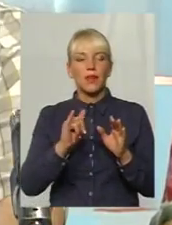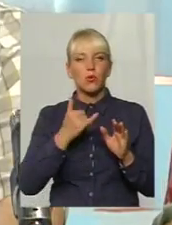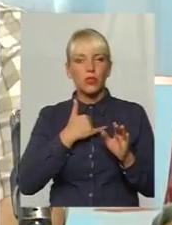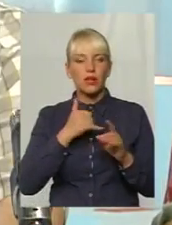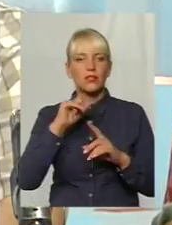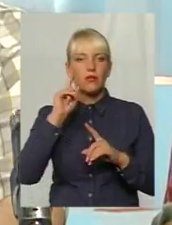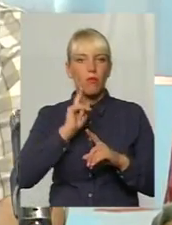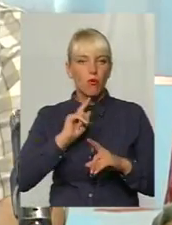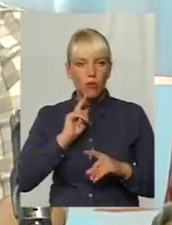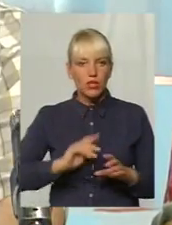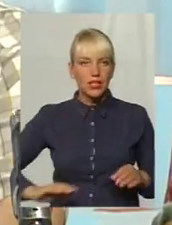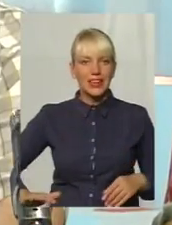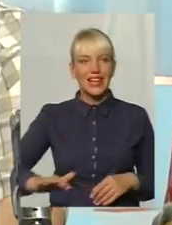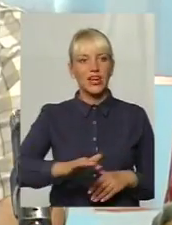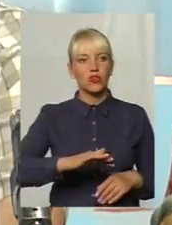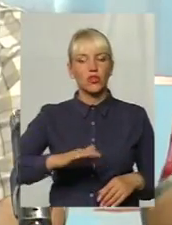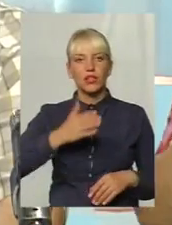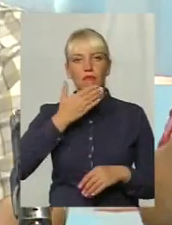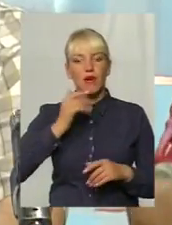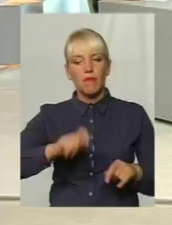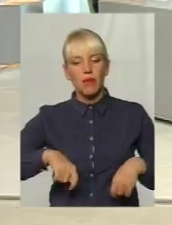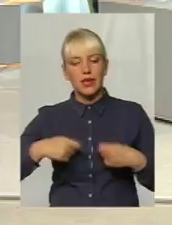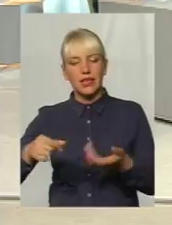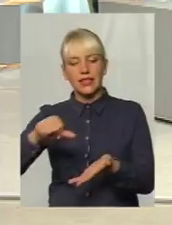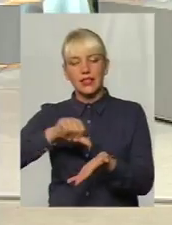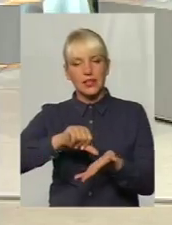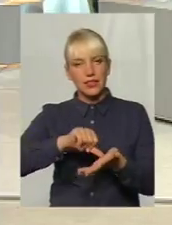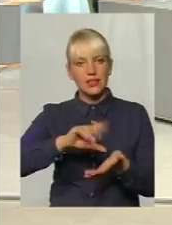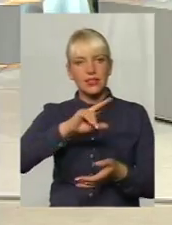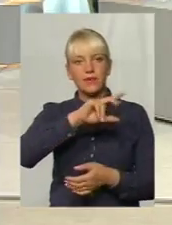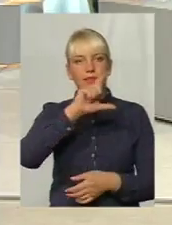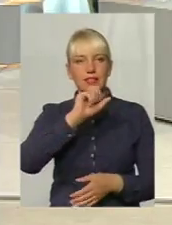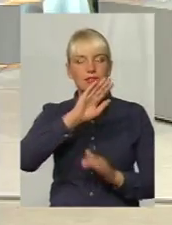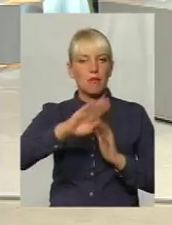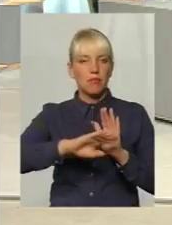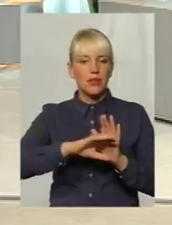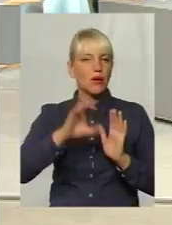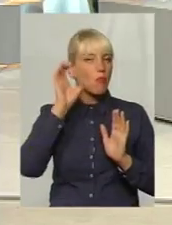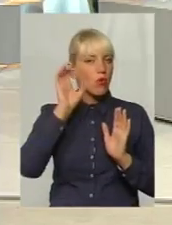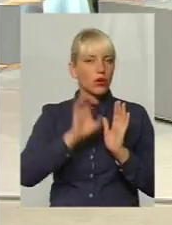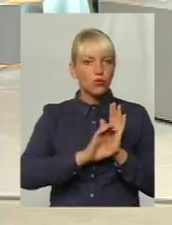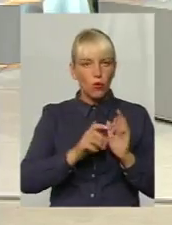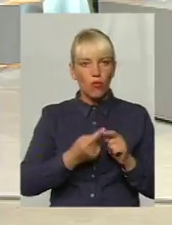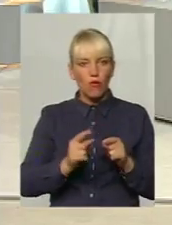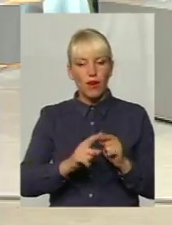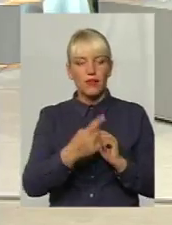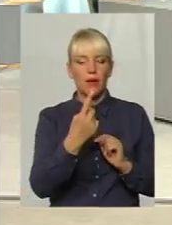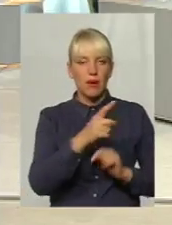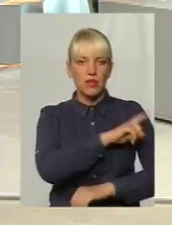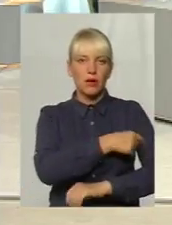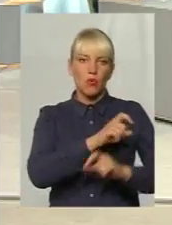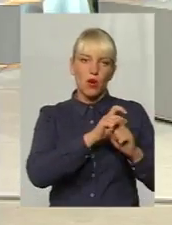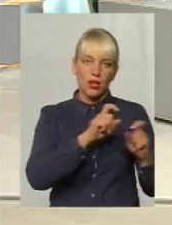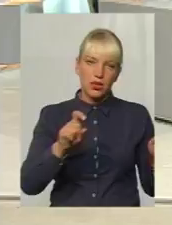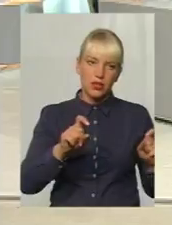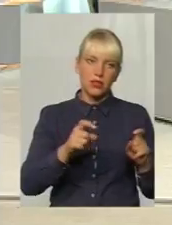не передали цій дільниці з підпорядкування першої поліклініки саме в уських фахівців.